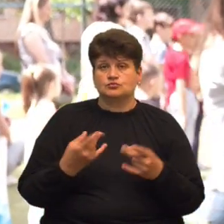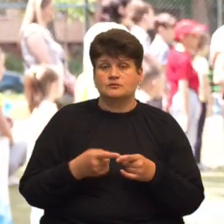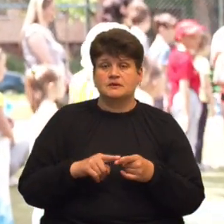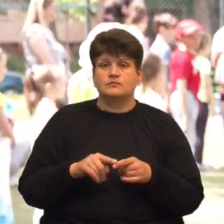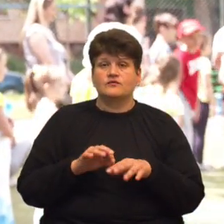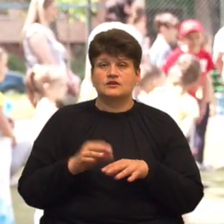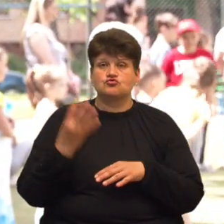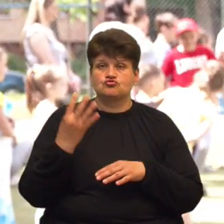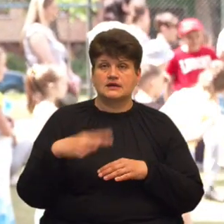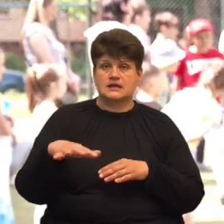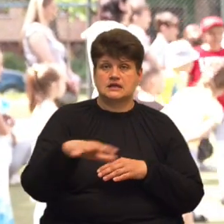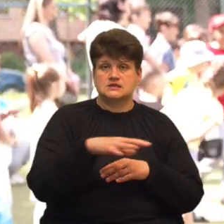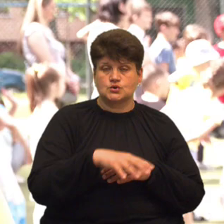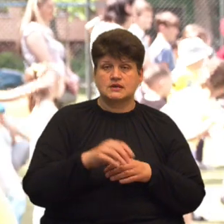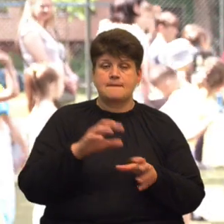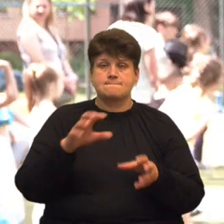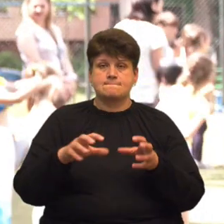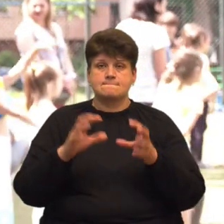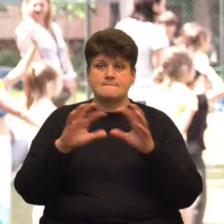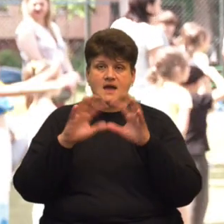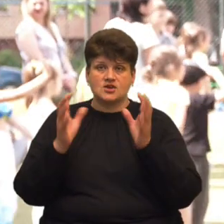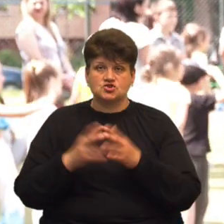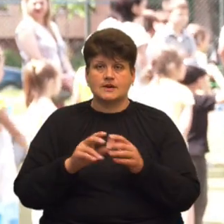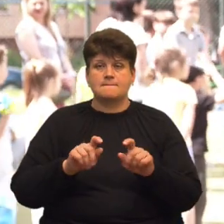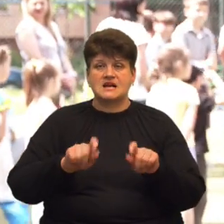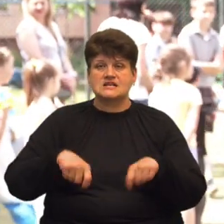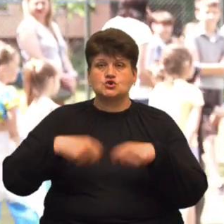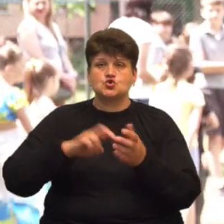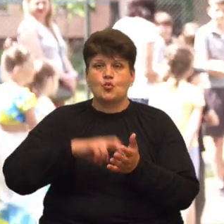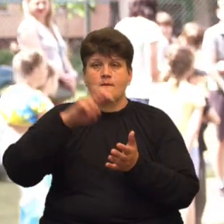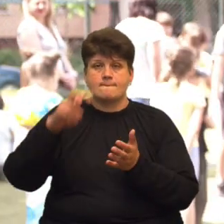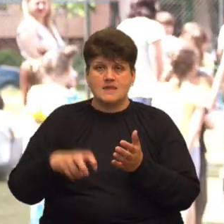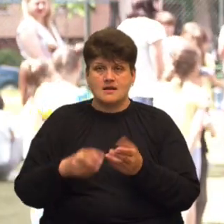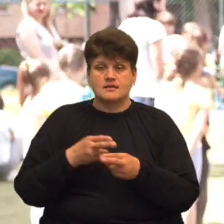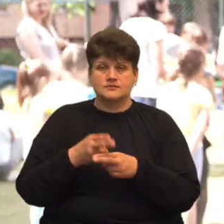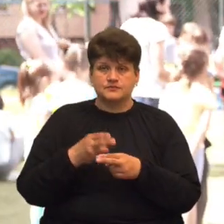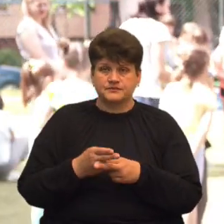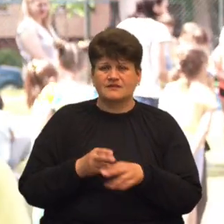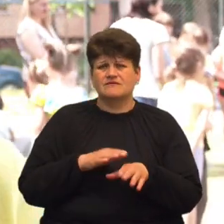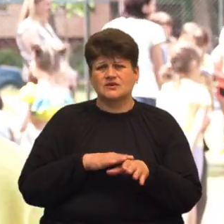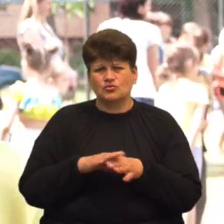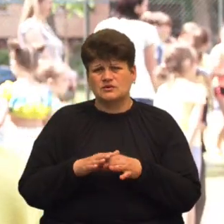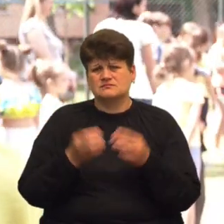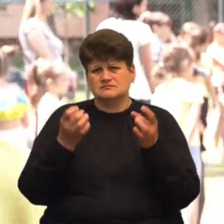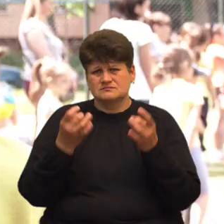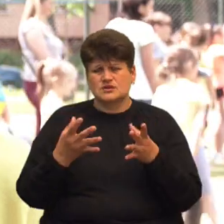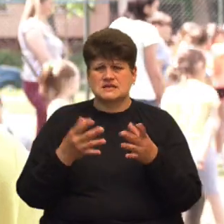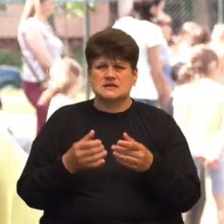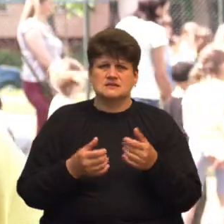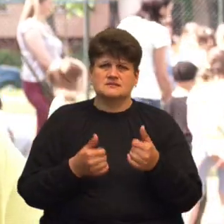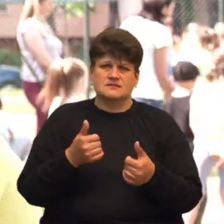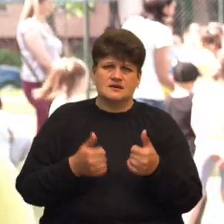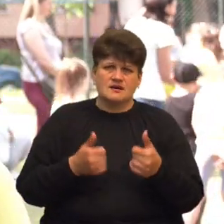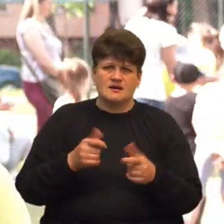складали, збирали м'ячики, переступали перешкоди, виконували такі елементарні завдання з передачі естафет